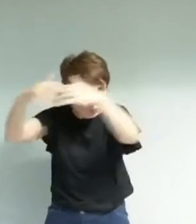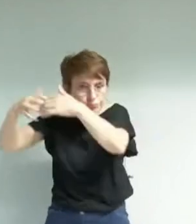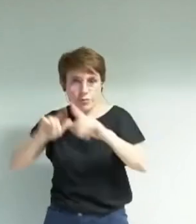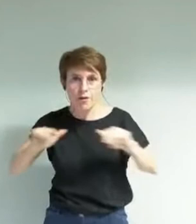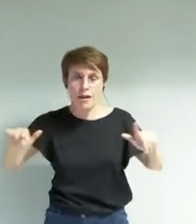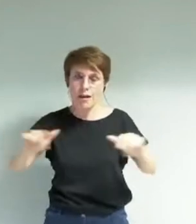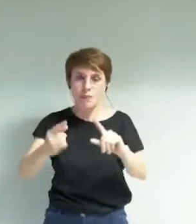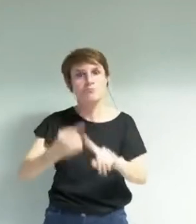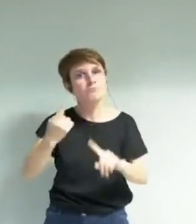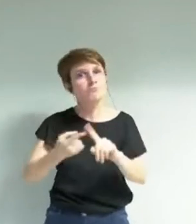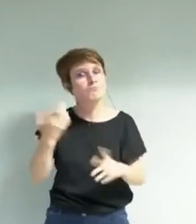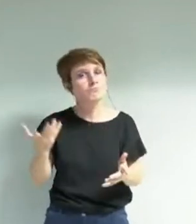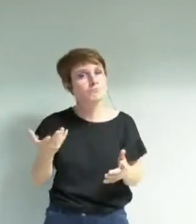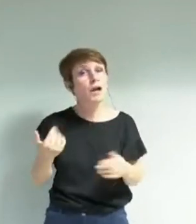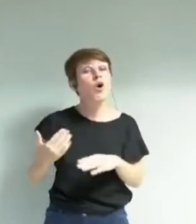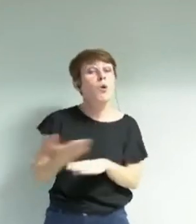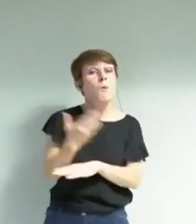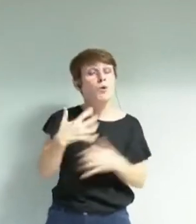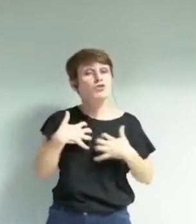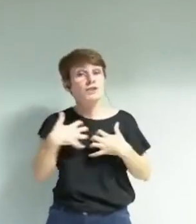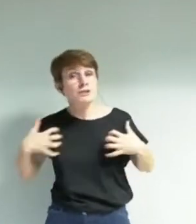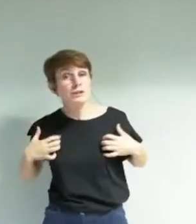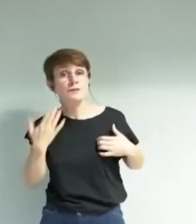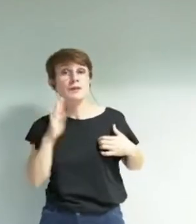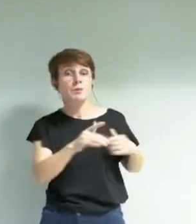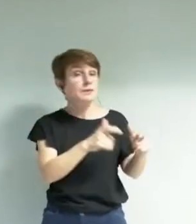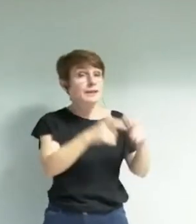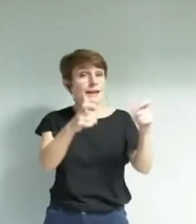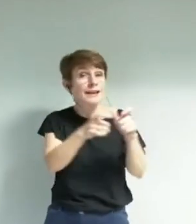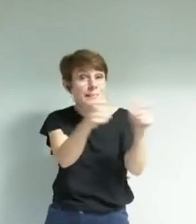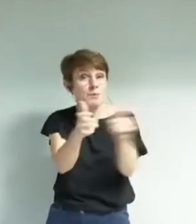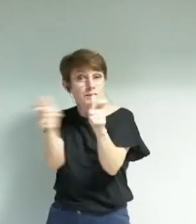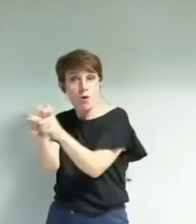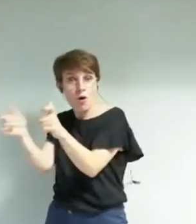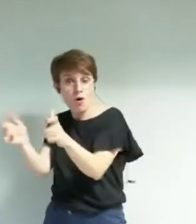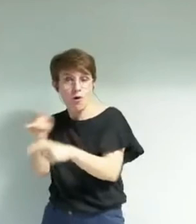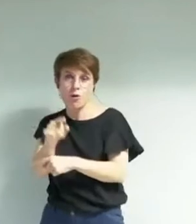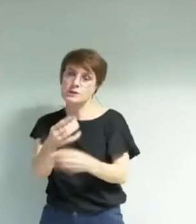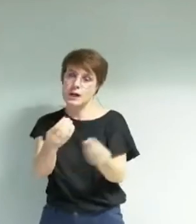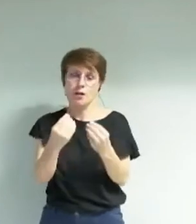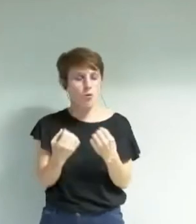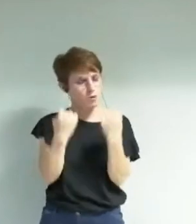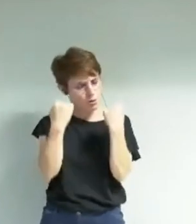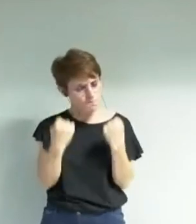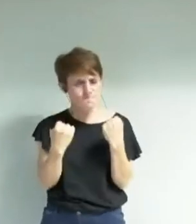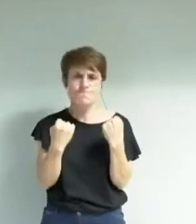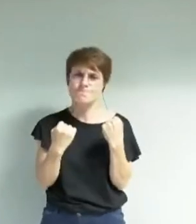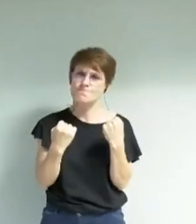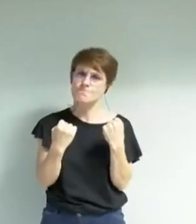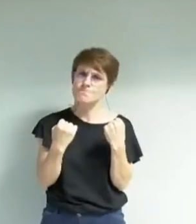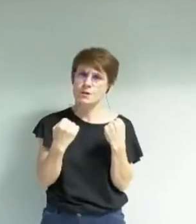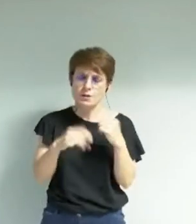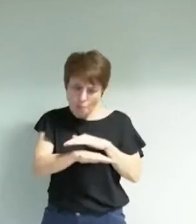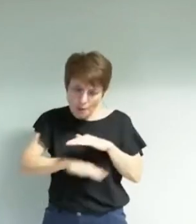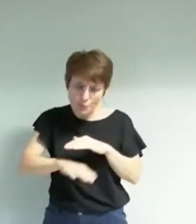je crois que les projets scientifiques aussi les projets des établissements marquent une vraie base d'appui que ça soit aussi sur l'ouverture des publics au